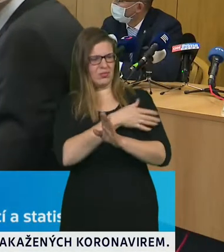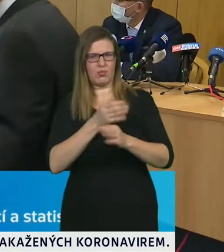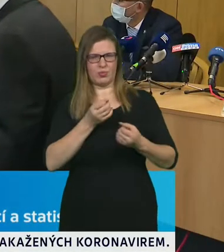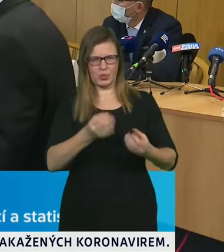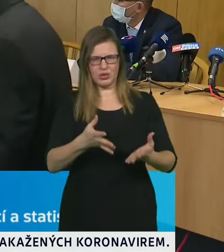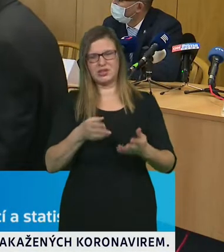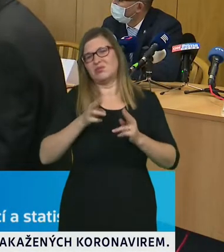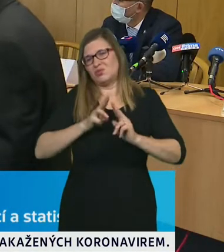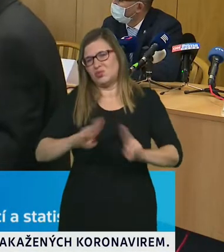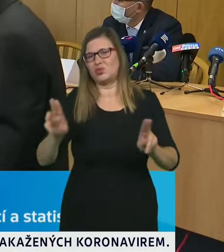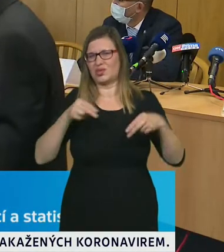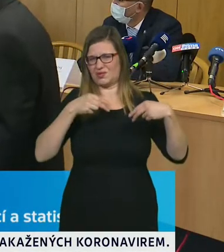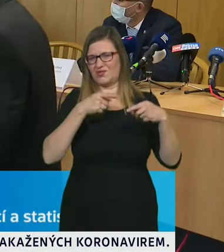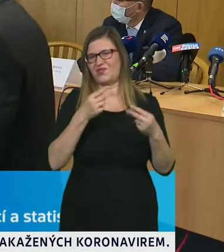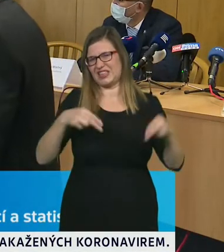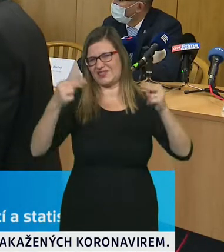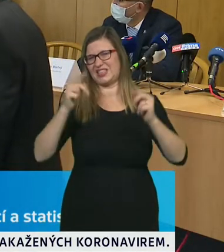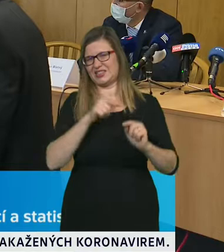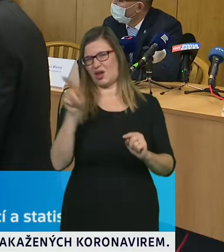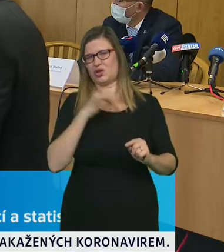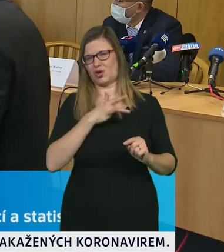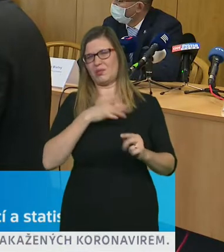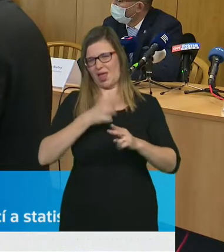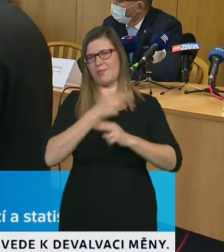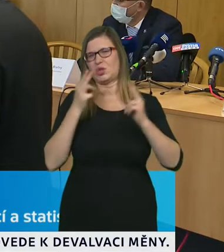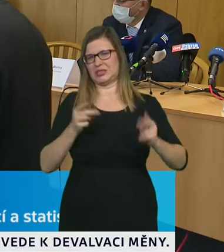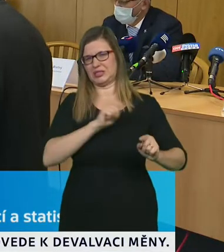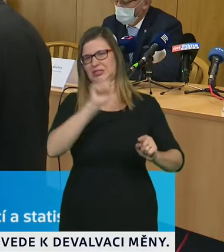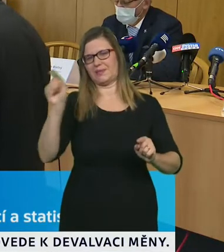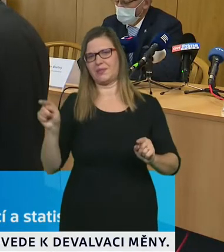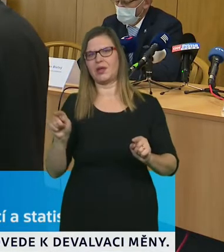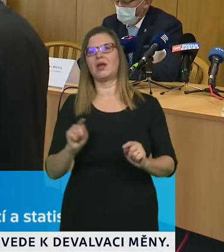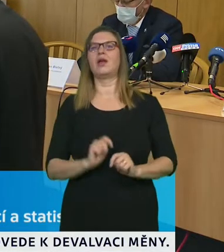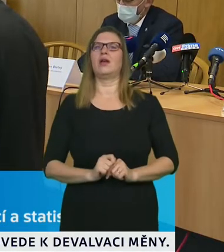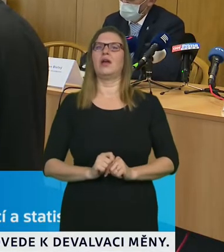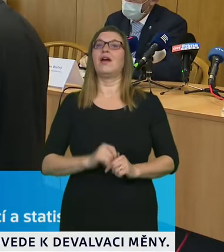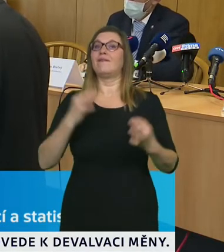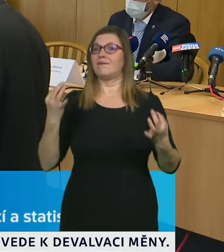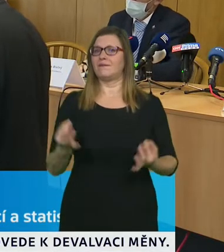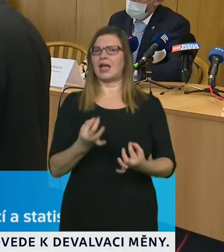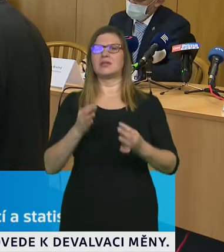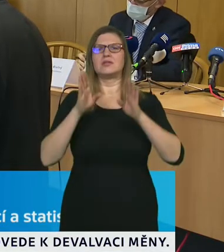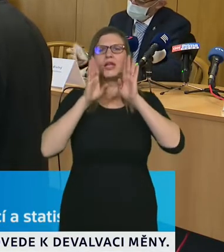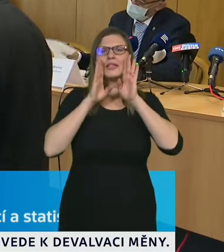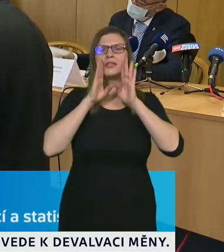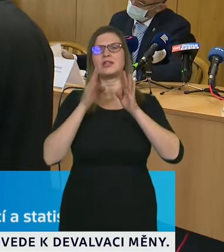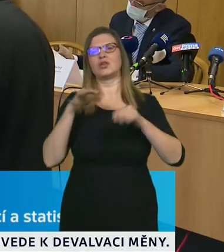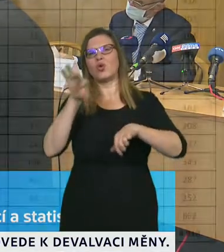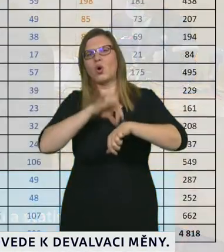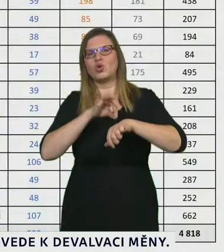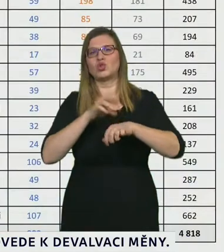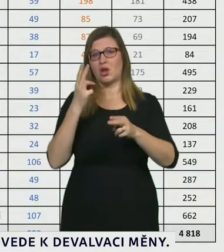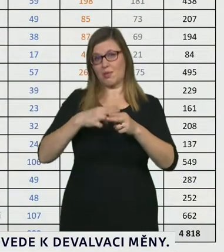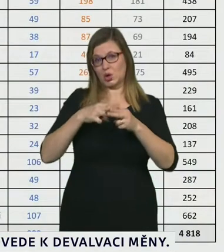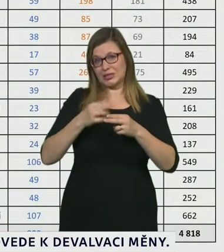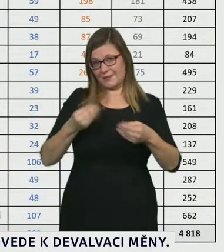počtu nakažených zdravotnických profesionálů. Ten zatím nepozorujeme, ale číslo aktuálně nakažených co co A5 tisíc